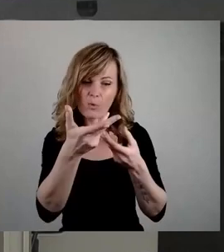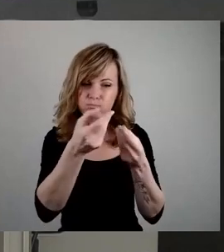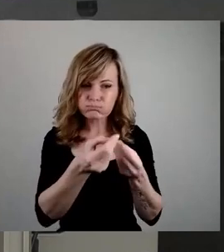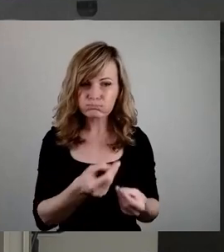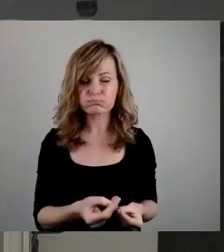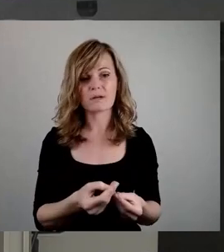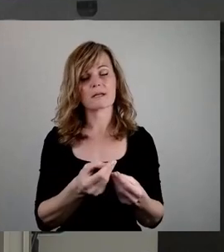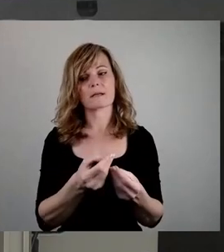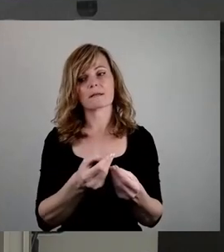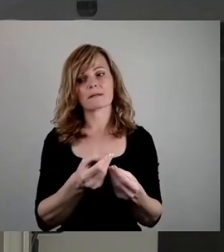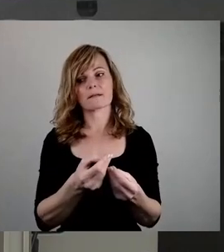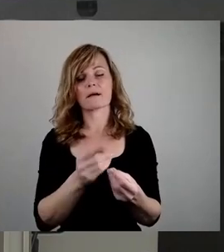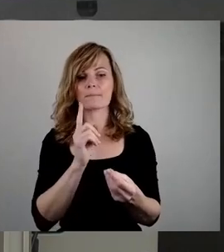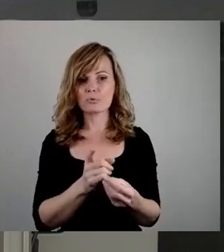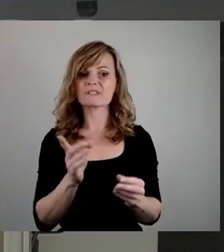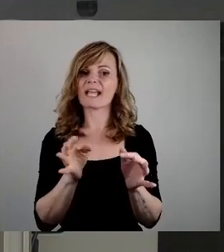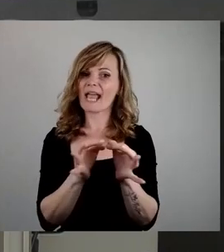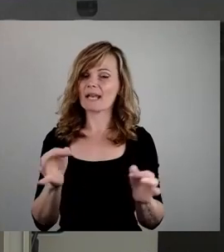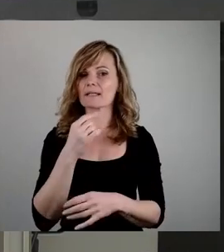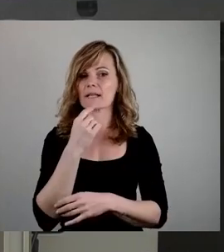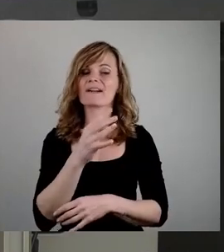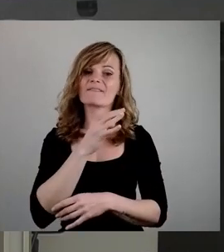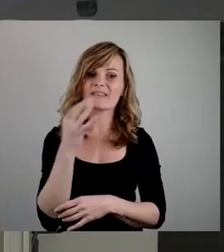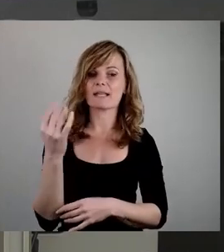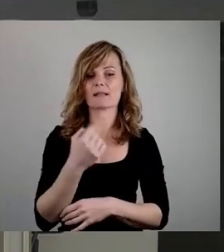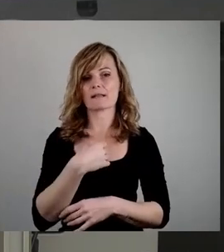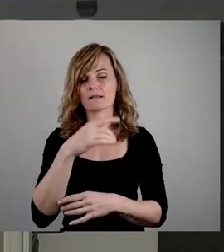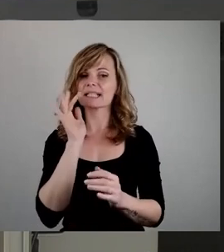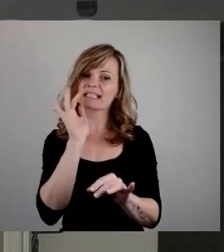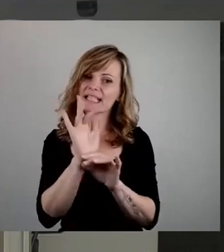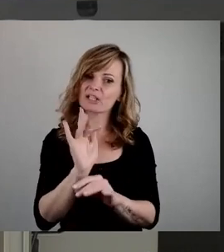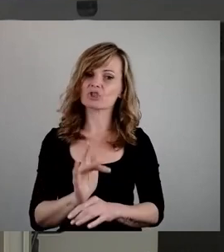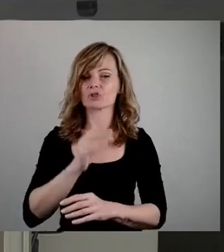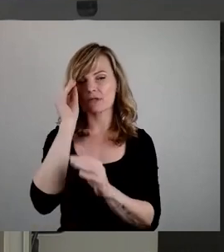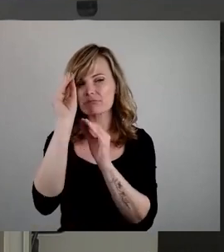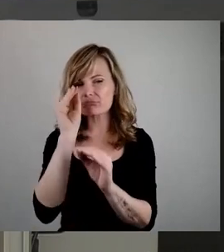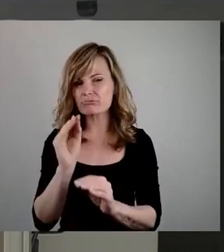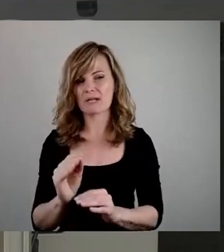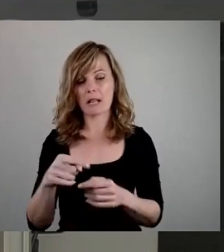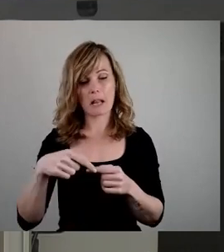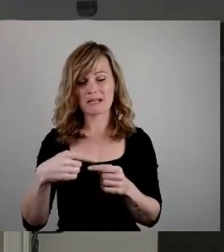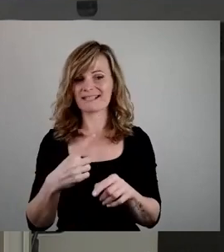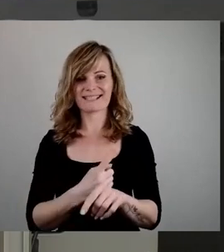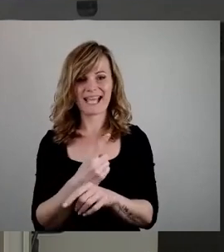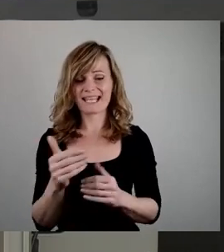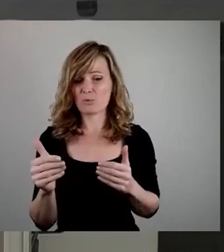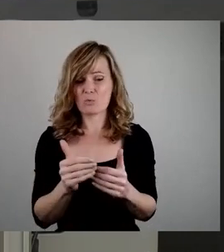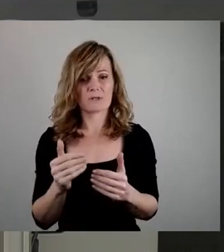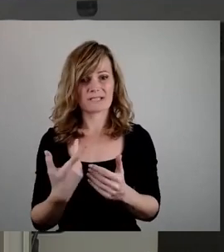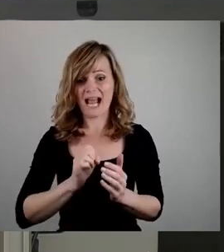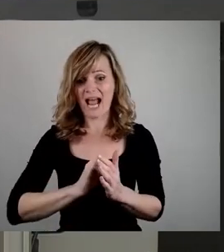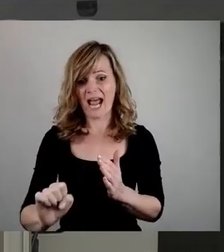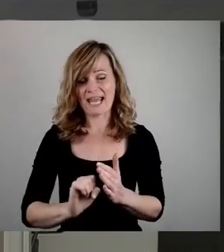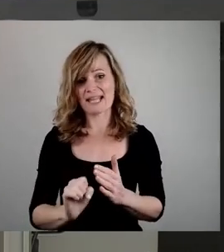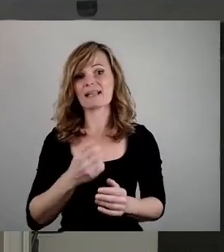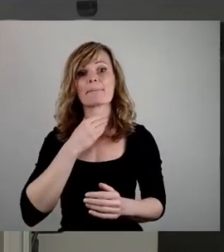ehrlich sagen, viele Dinge, die da angemerkt wurden, die da auch kritisch angemerkt wurden, konnten eben in der Kürze der Zeit, die Eilbedürftigkeitsbegründung